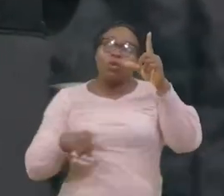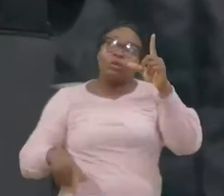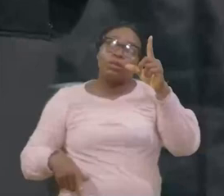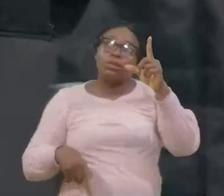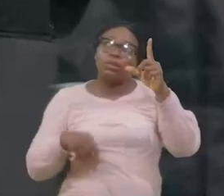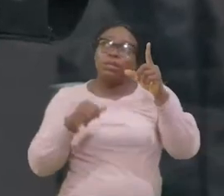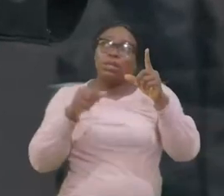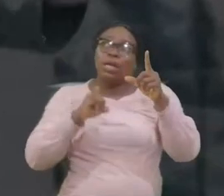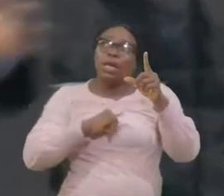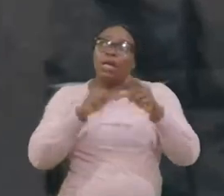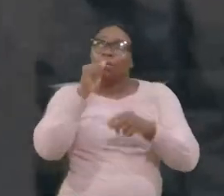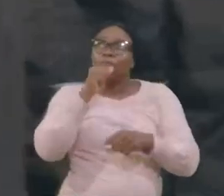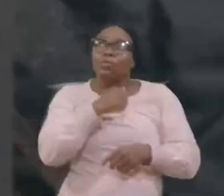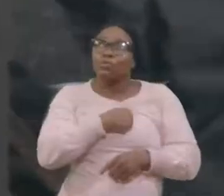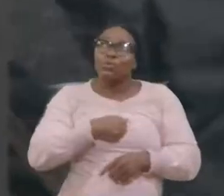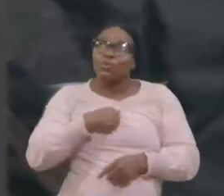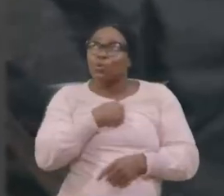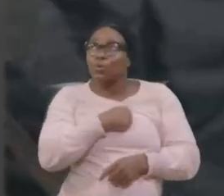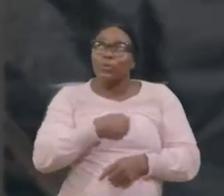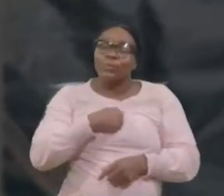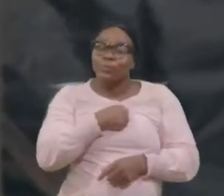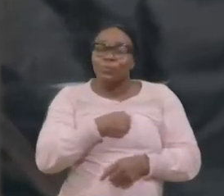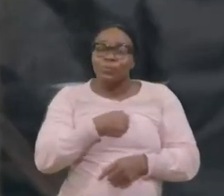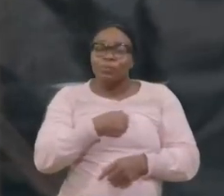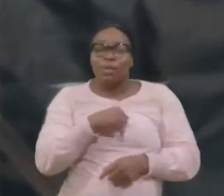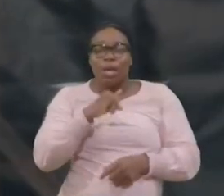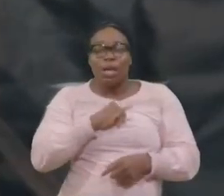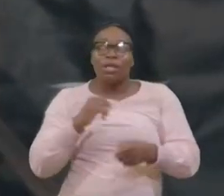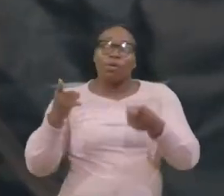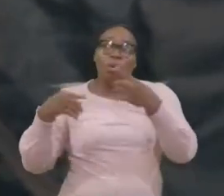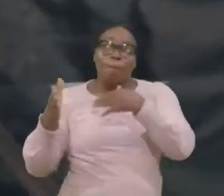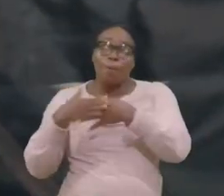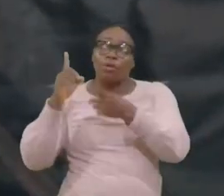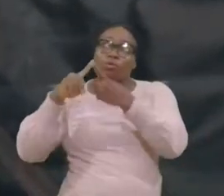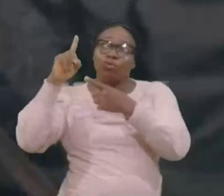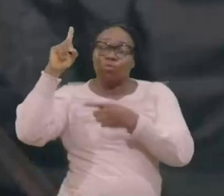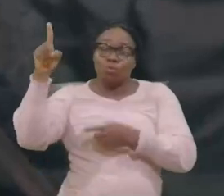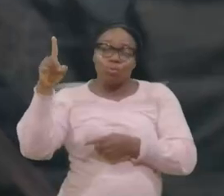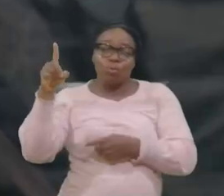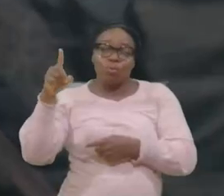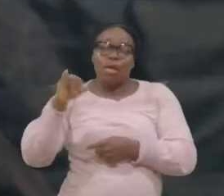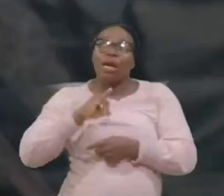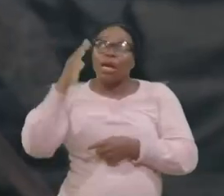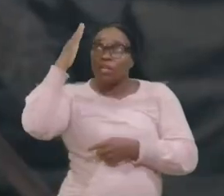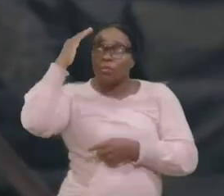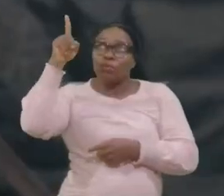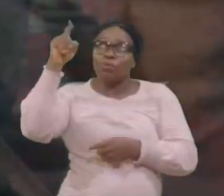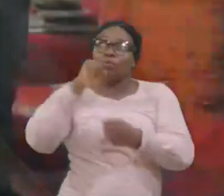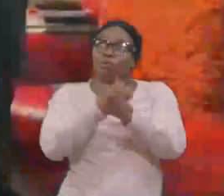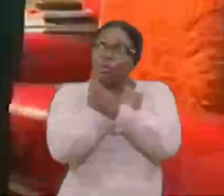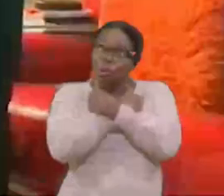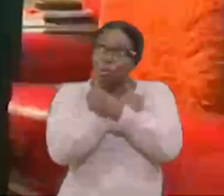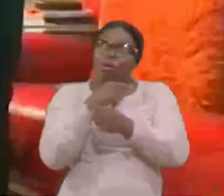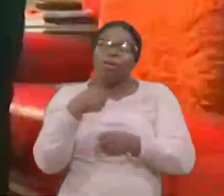D'être allé si loin de toi, Je reviens maintenant à toi, Je sais que tu m'aimes, Seigneur, Répète ça dans la